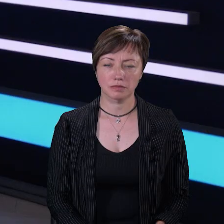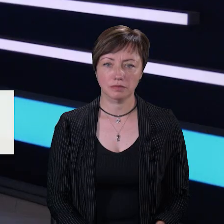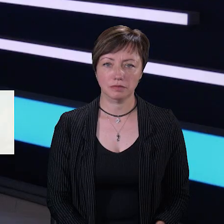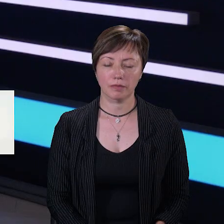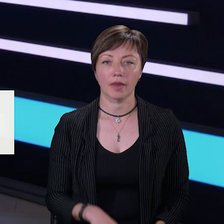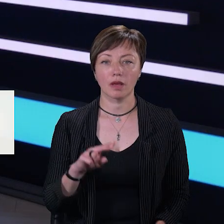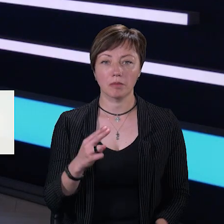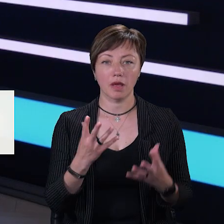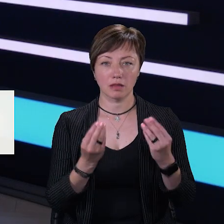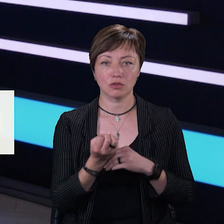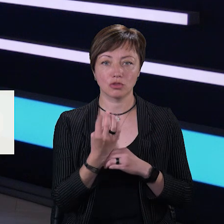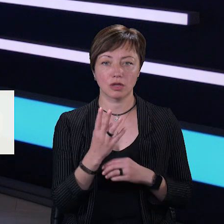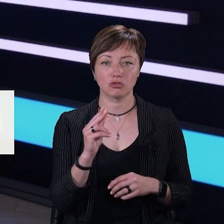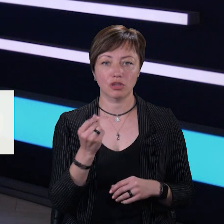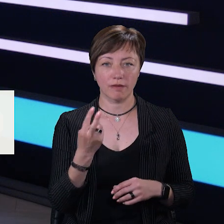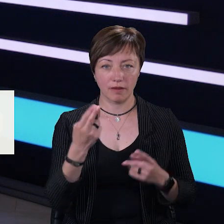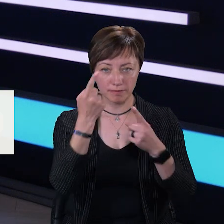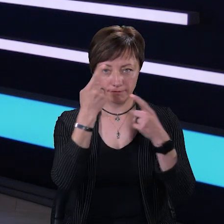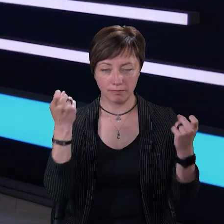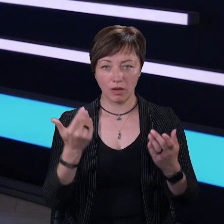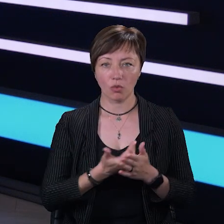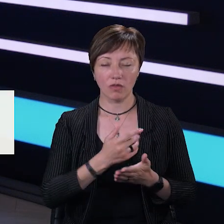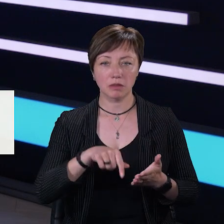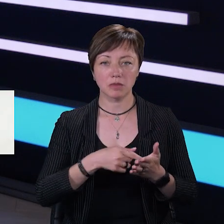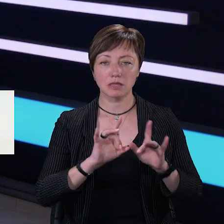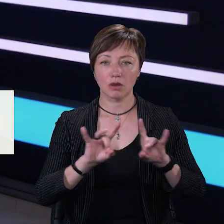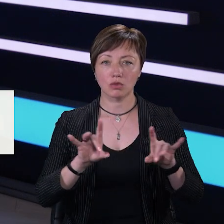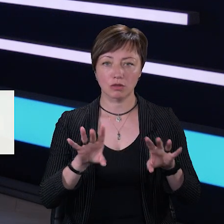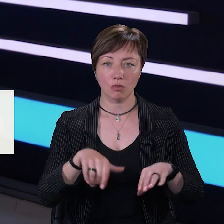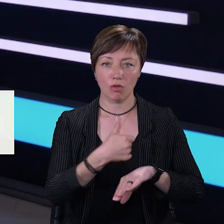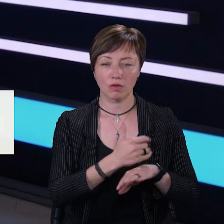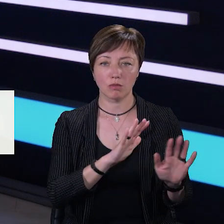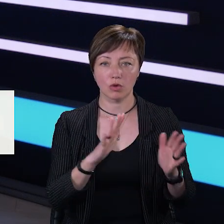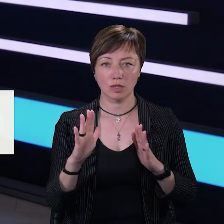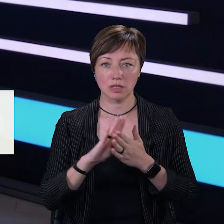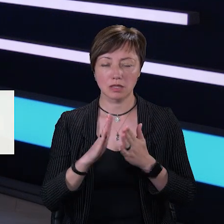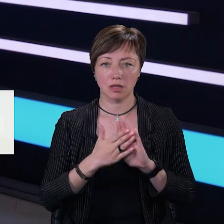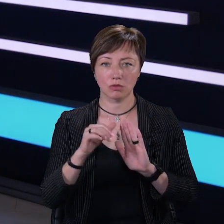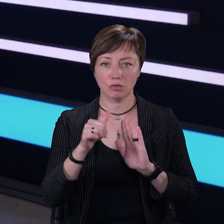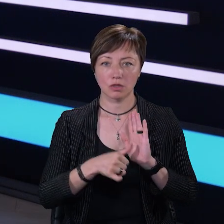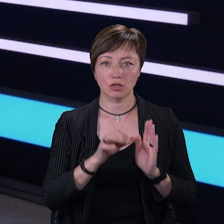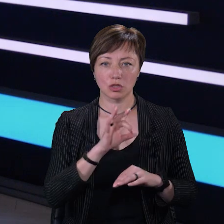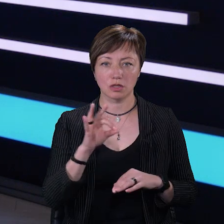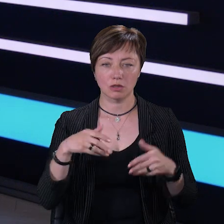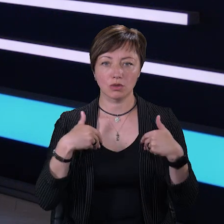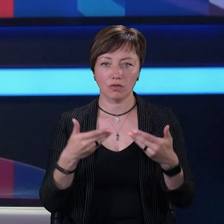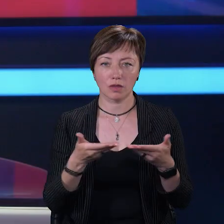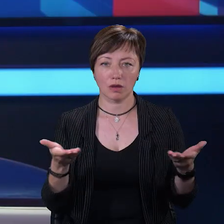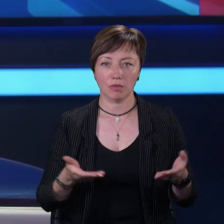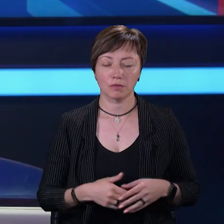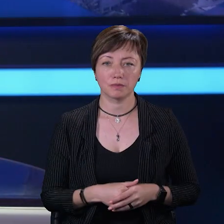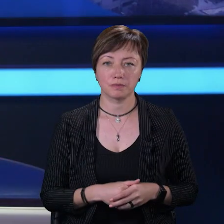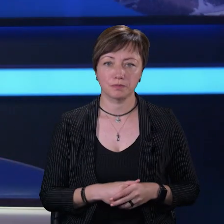П'ятниця, 14 червня, в ефірі новини міста. Розкажемо про головні події станом на 16-ту. Вітаємо!